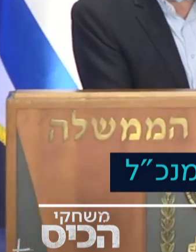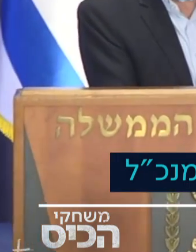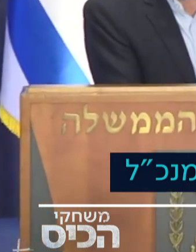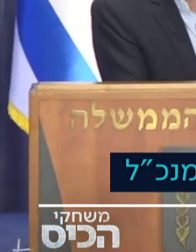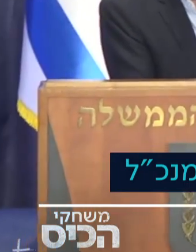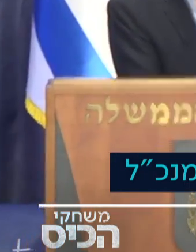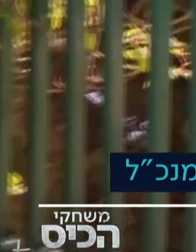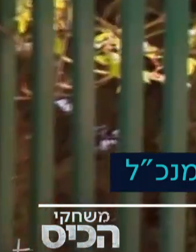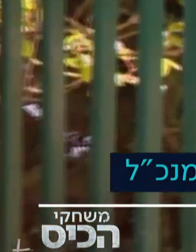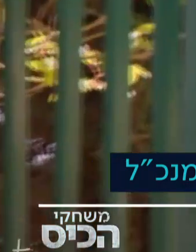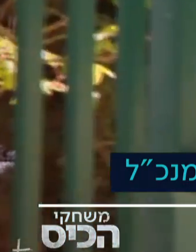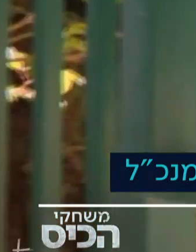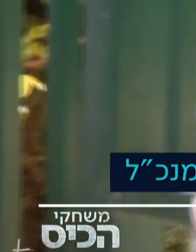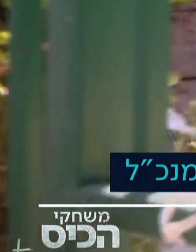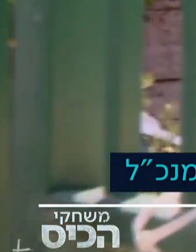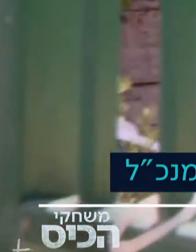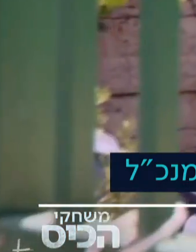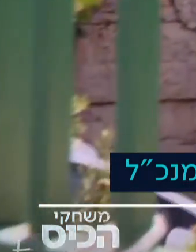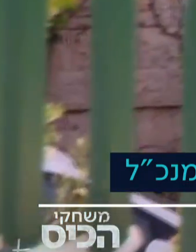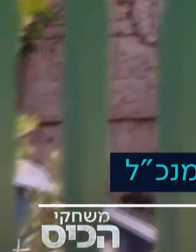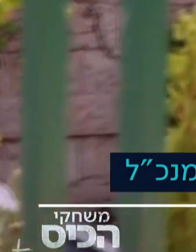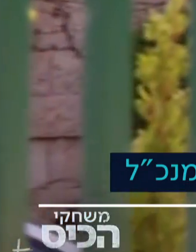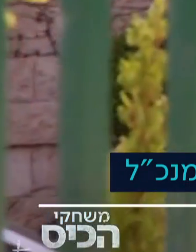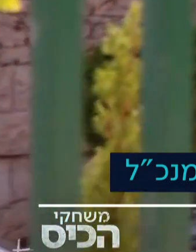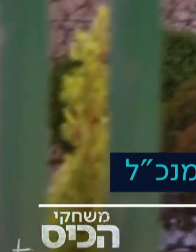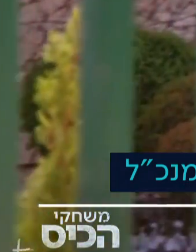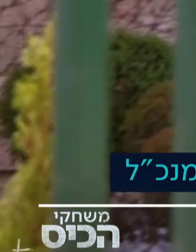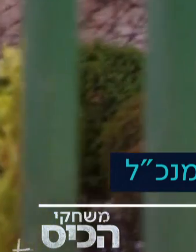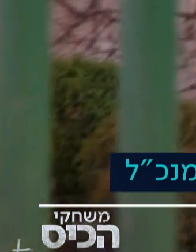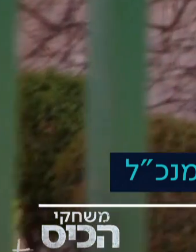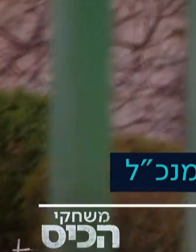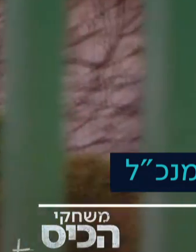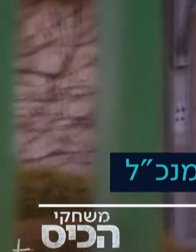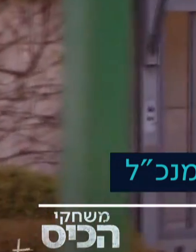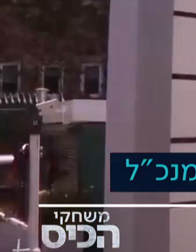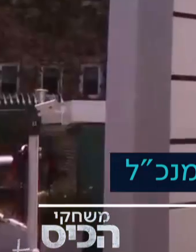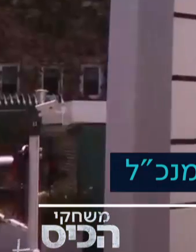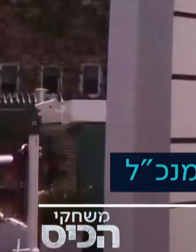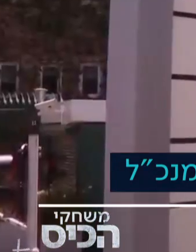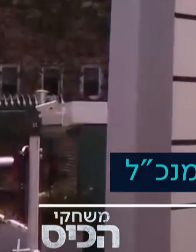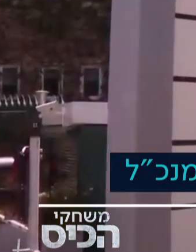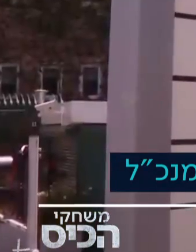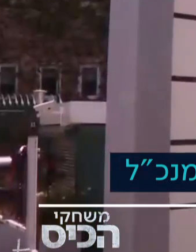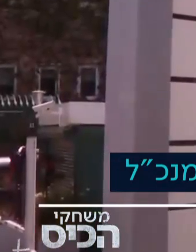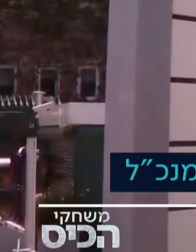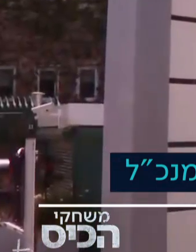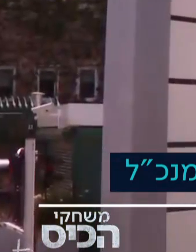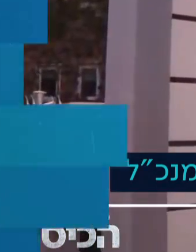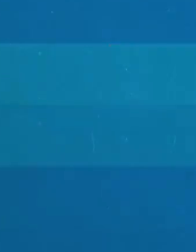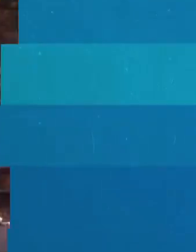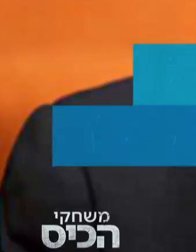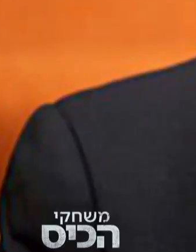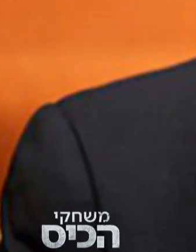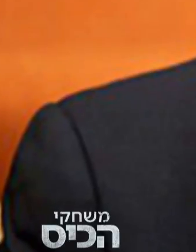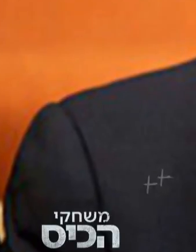מנכל משרד האוצר. ברשות המסים הסבירו שהעזיבות נובעות מתוכנית פרישה של נציבות שירות המדינה, שמטרתה לרענן את